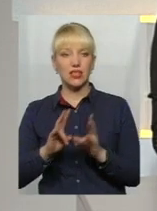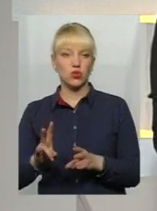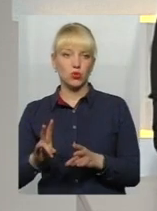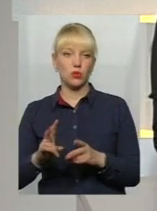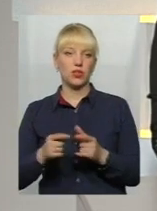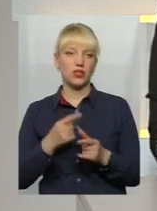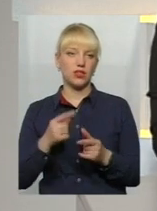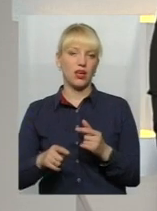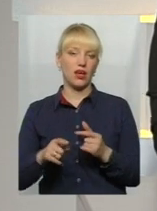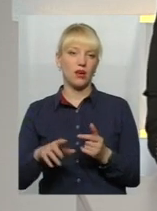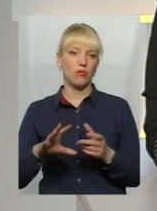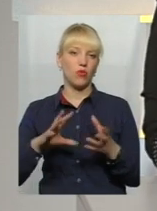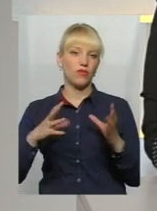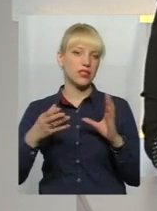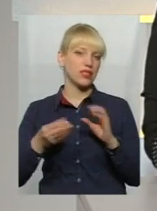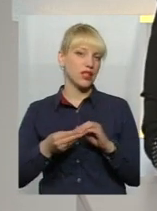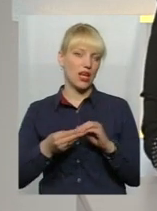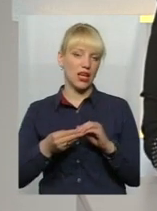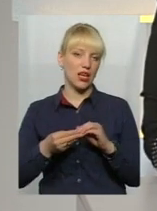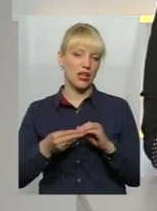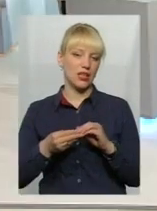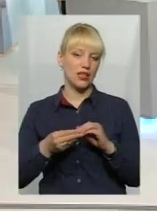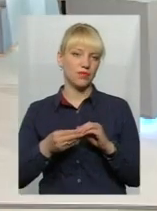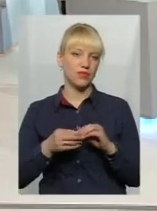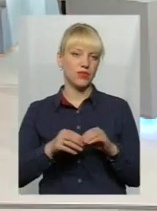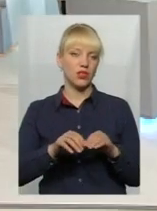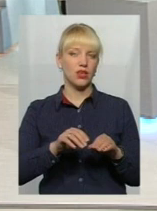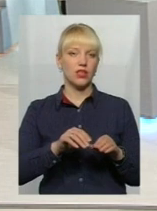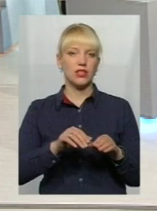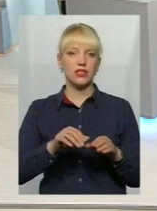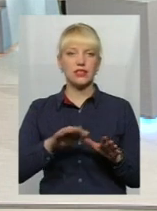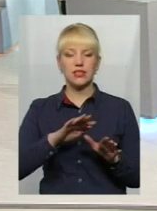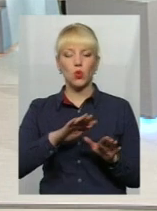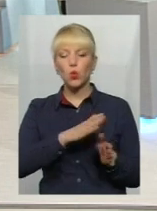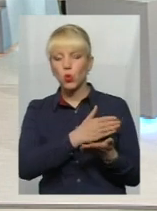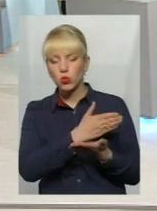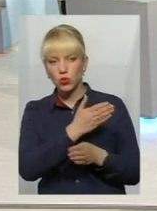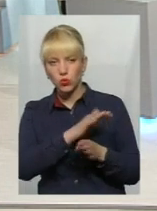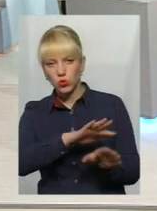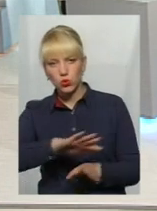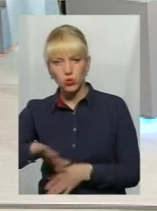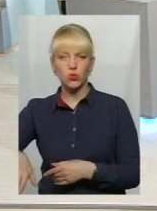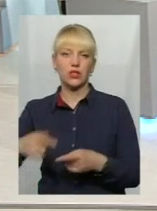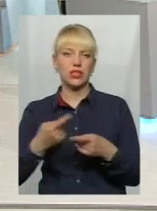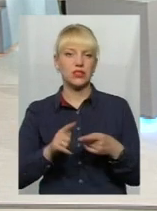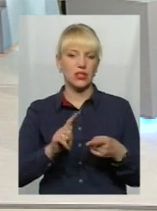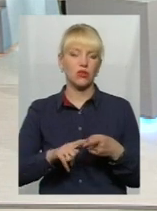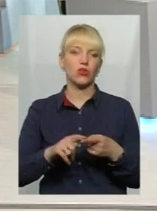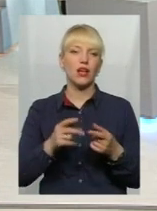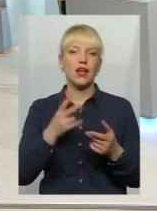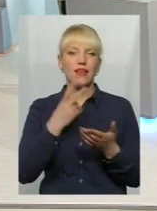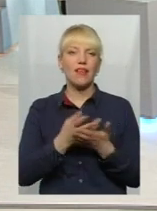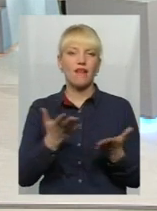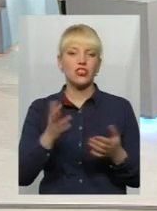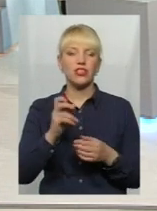таку проблему як стихійна торгівля в нашому місті? Що стосується усунення такого явища як стихійна торгівля, то з